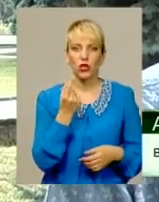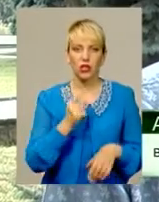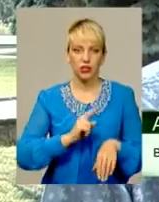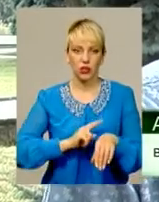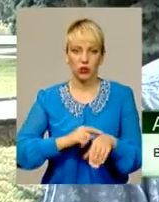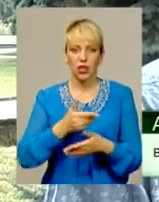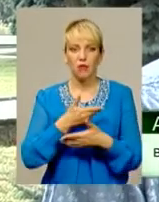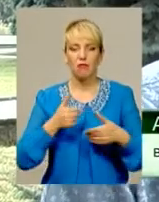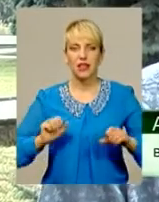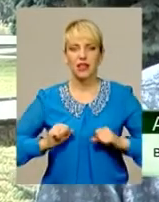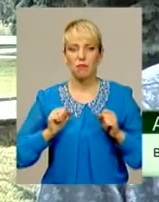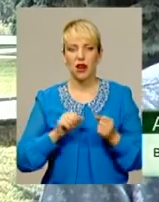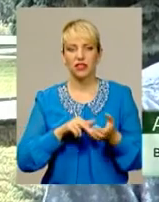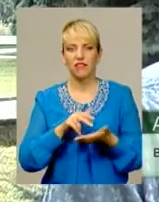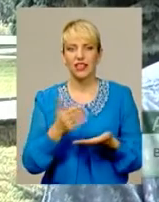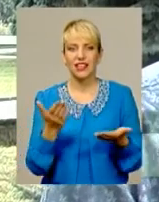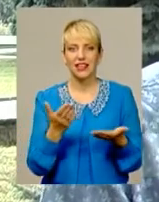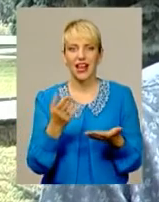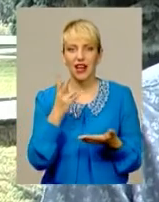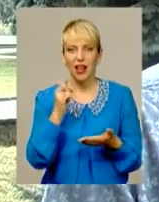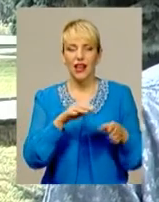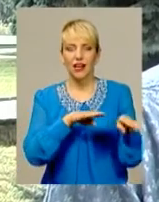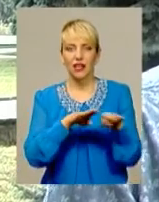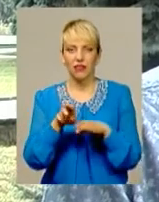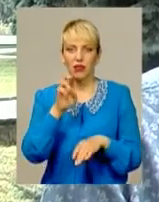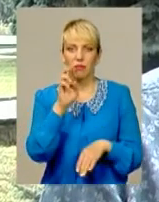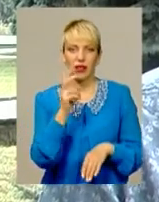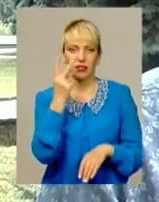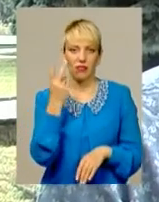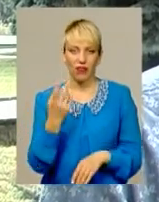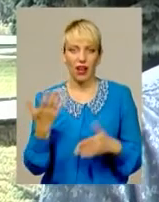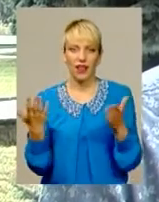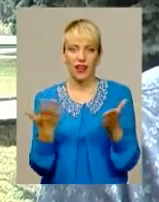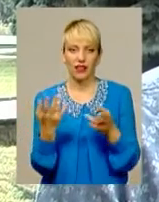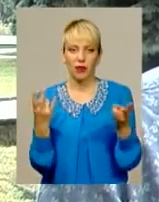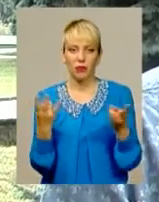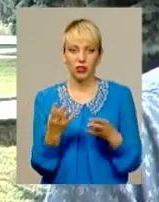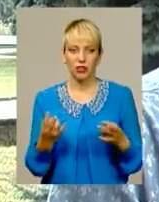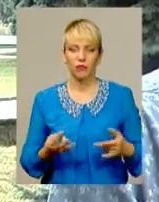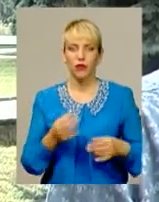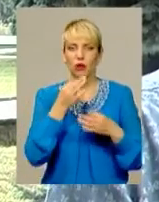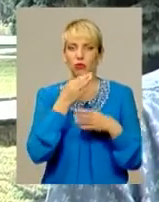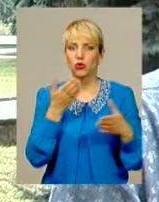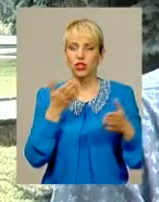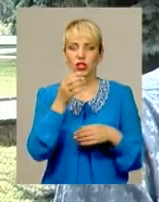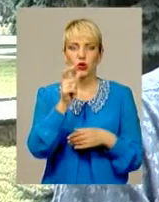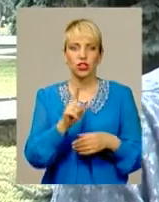Ми намагаємося вийти на деякий рівень, він називається Б2. Це рівень, який потрібен будь-якій людині, для того, щоб займати будь